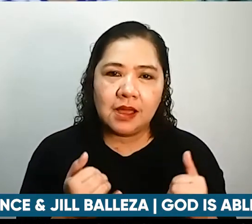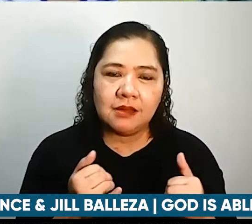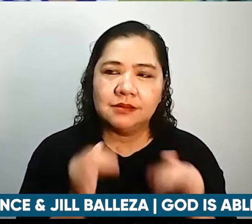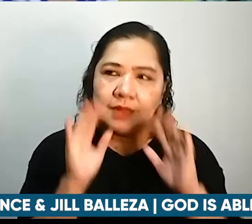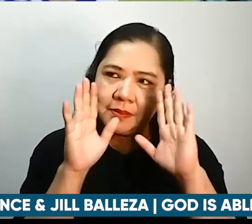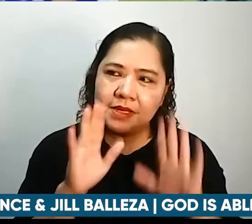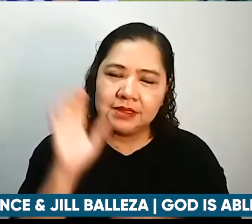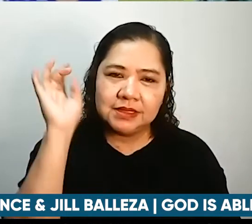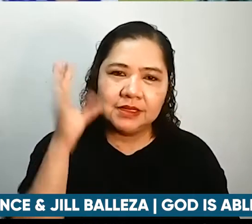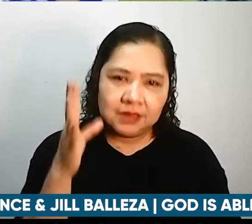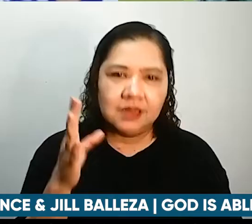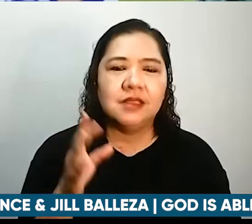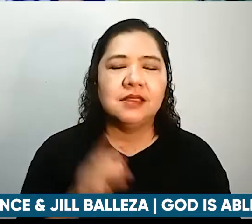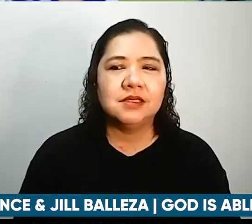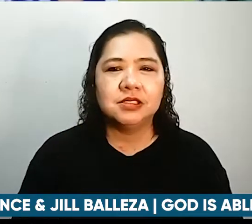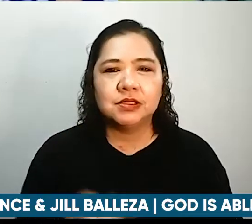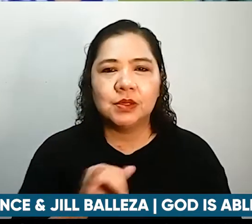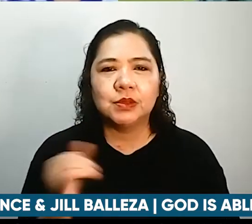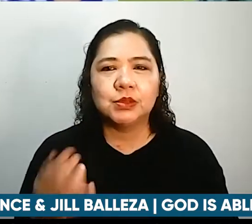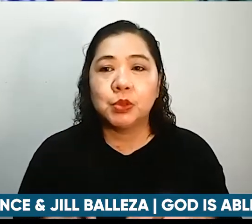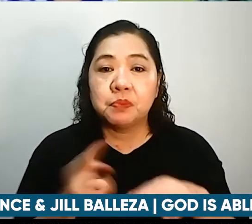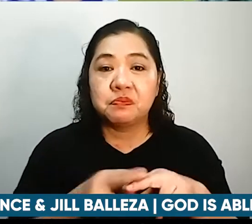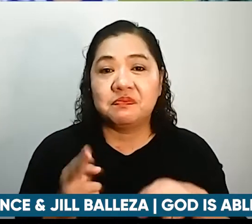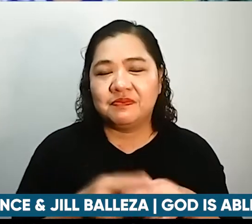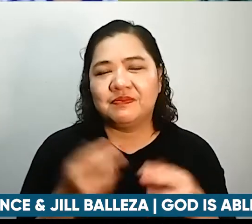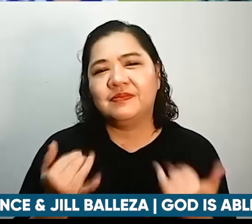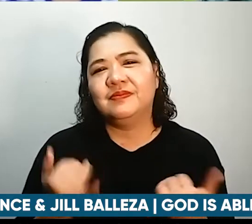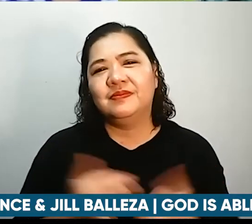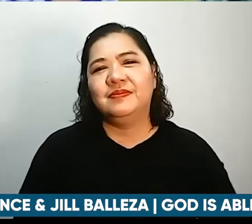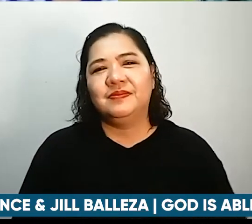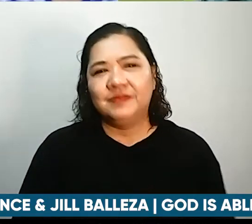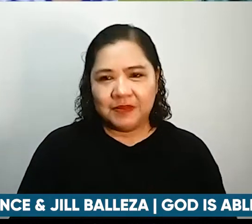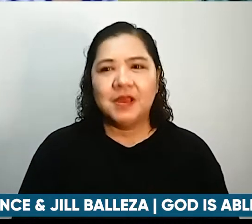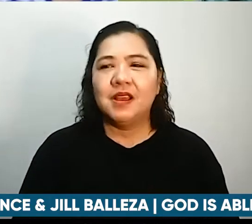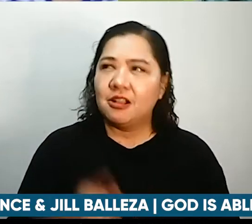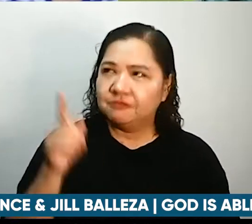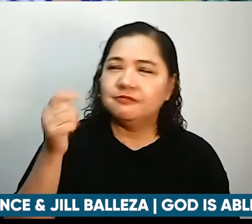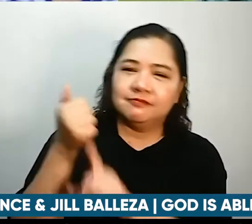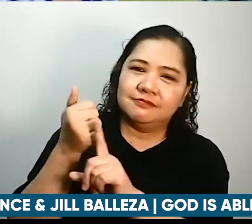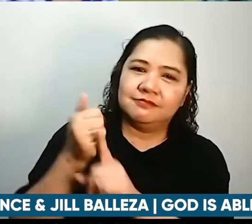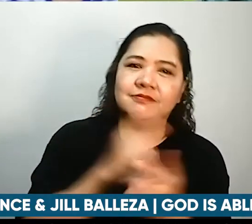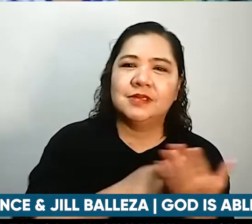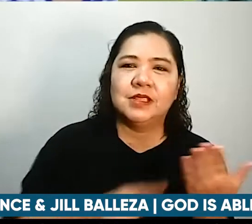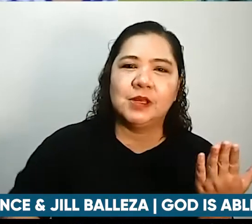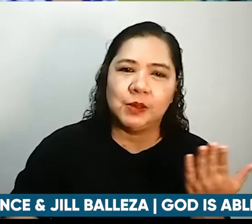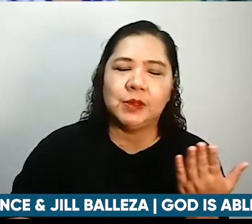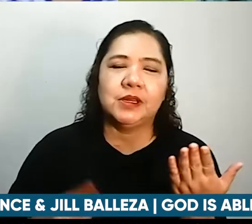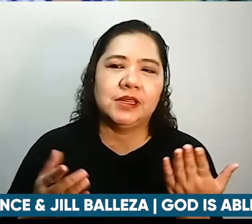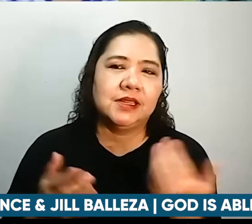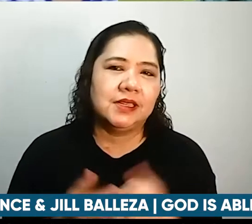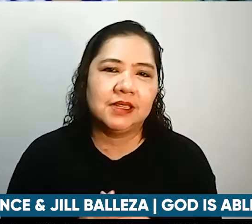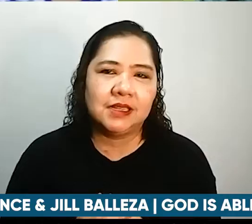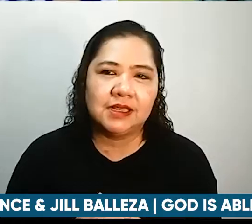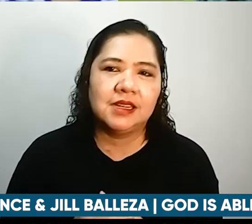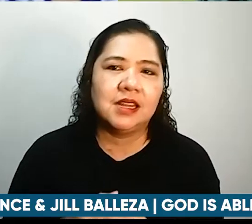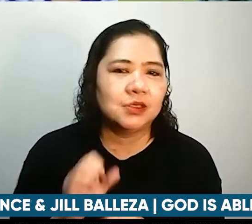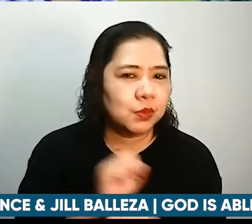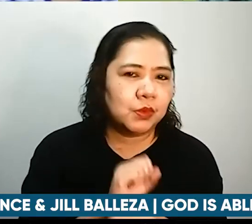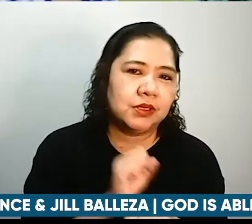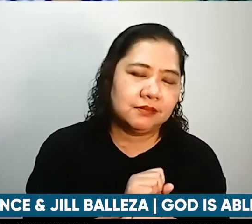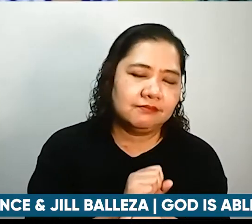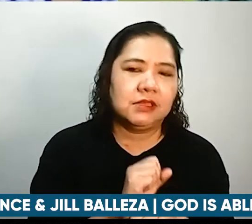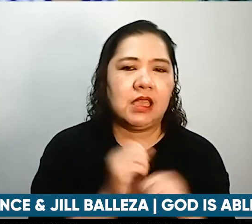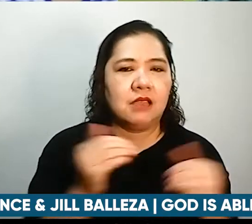pa nga. But, si Lord talaga yun. And, keep on moving forward.